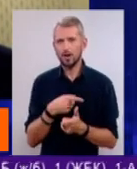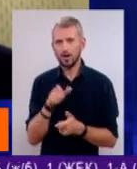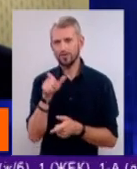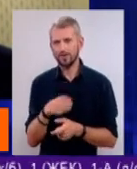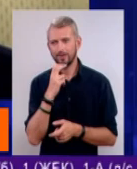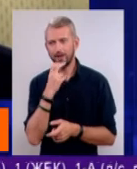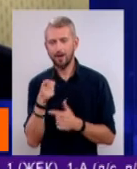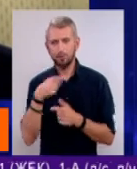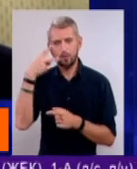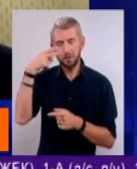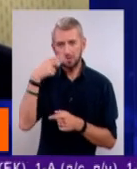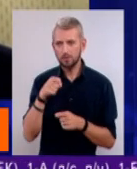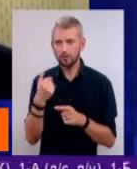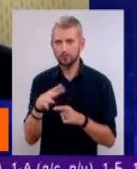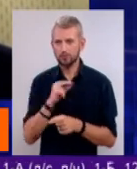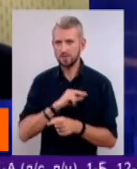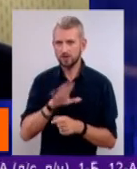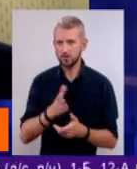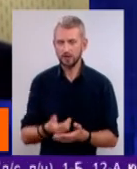підморгування, вже не проходить.